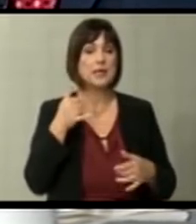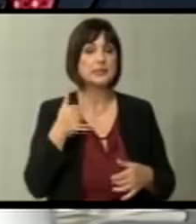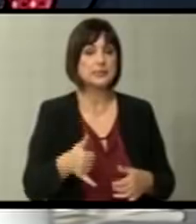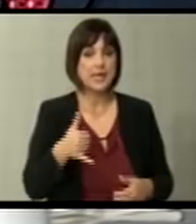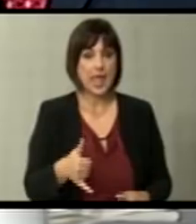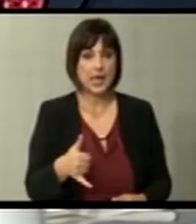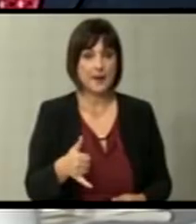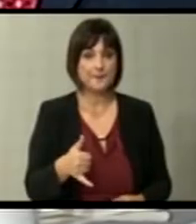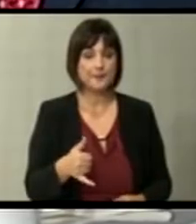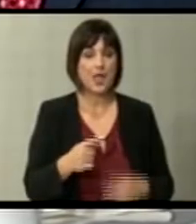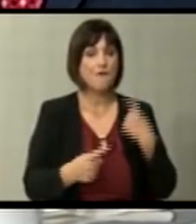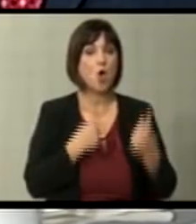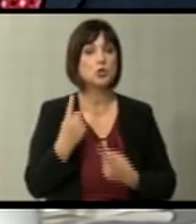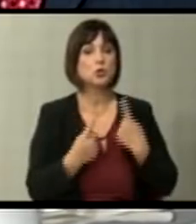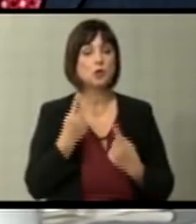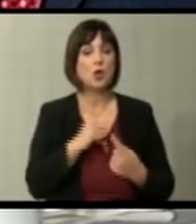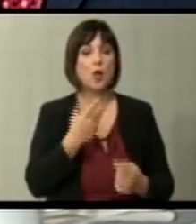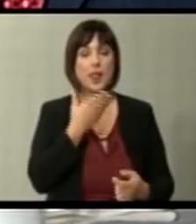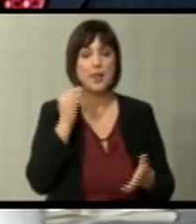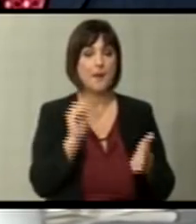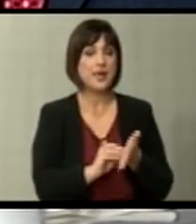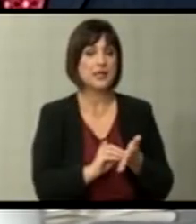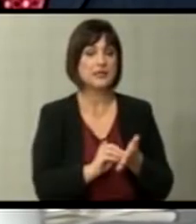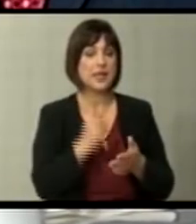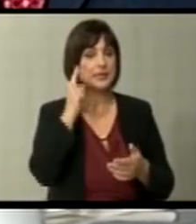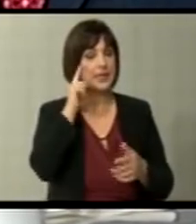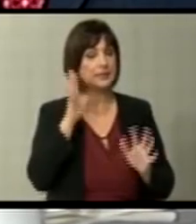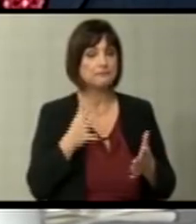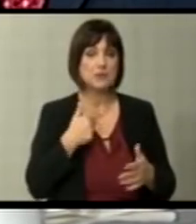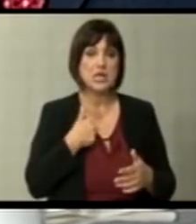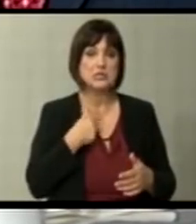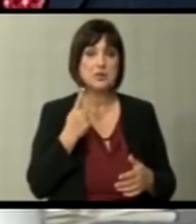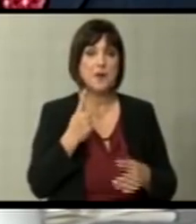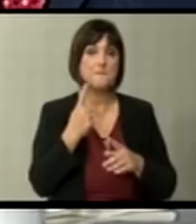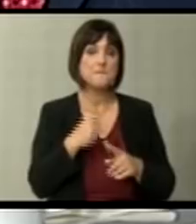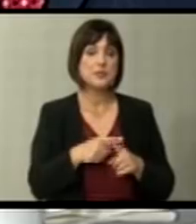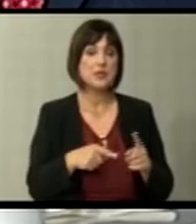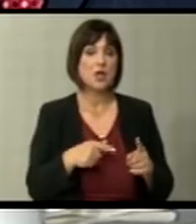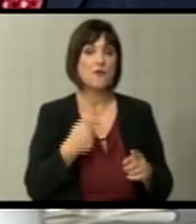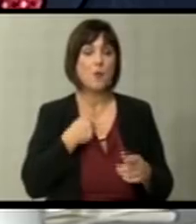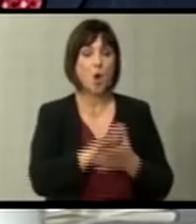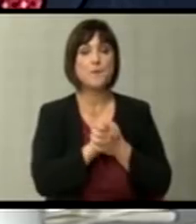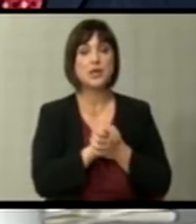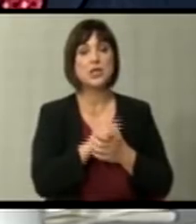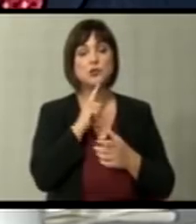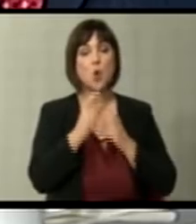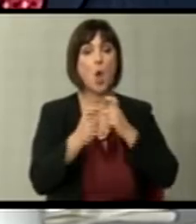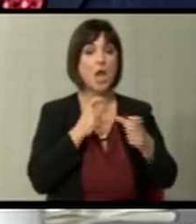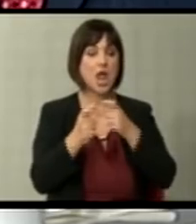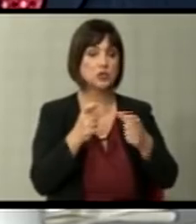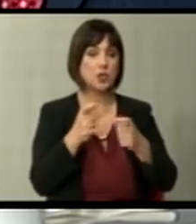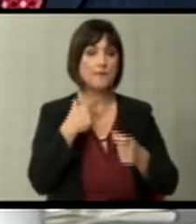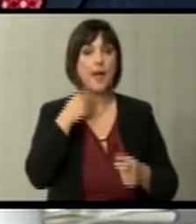во ситуација кога не би имале датум не знам јас имам дел од моји пријатели со кои разговарам